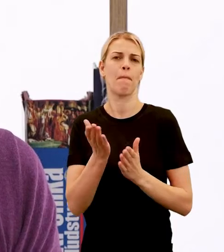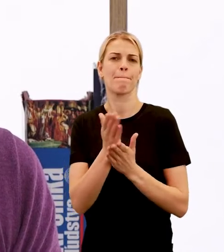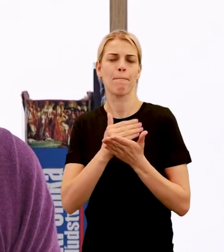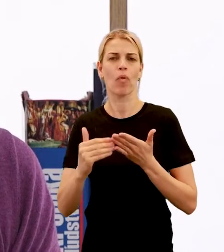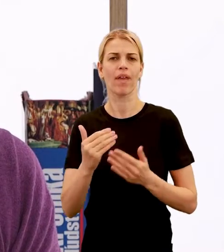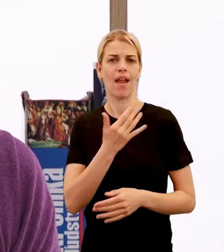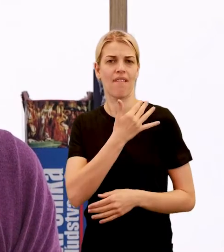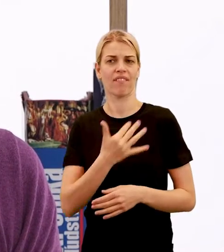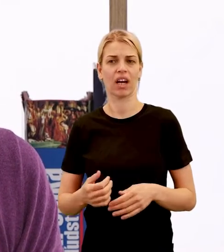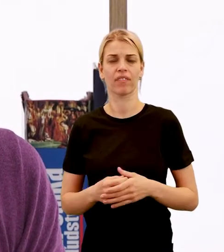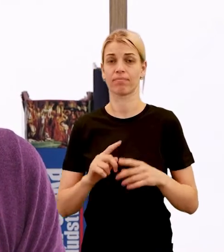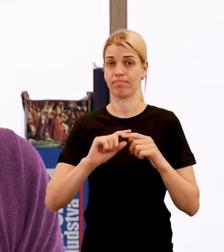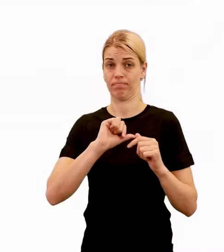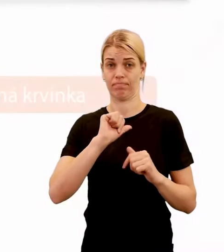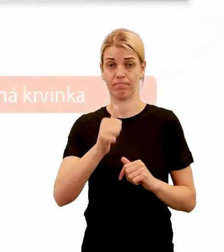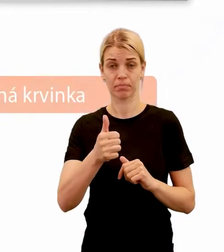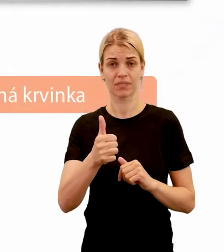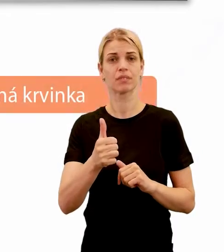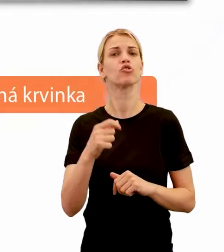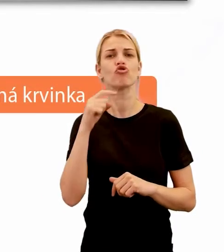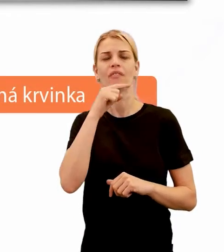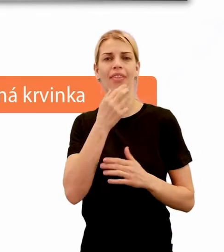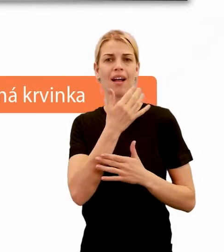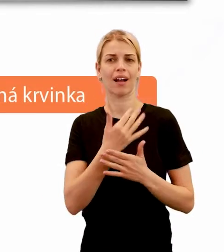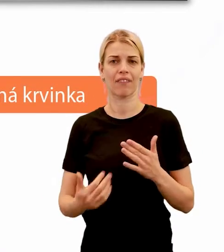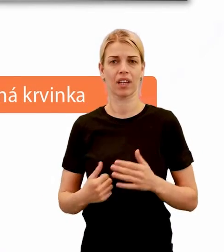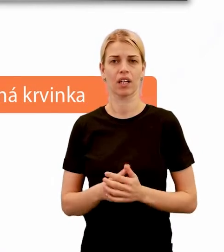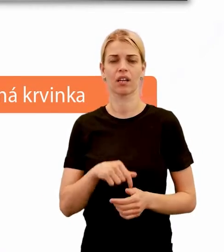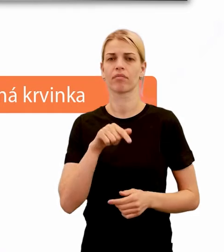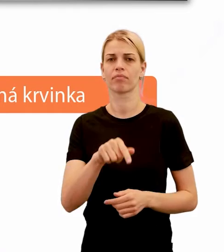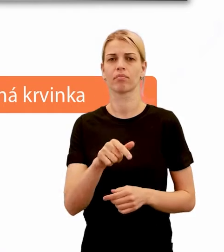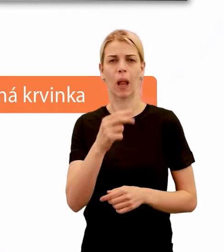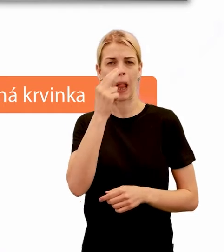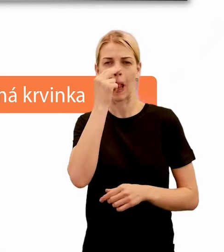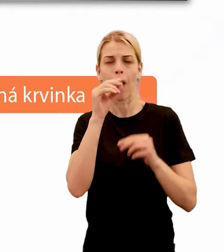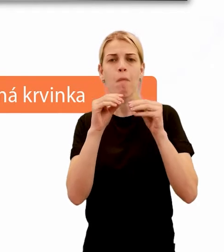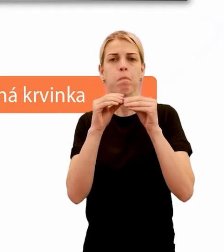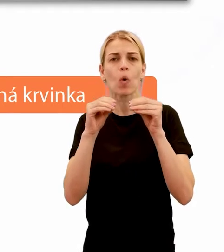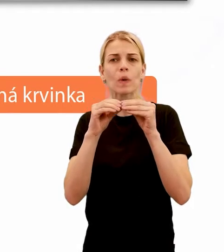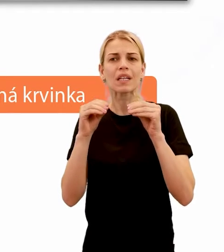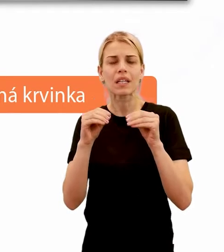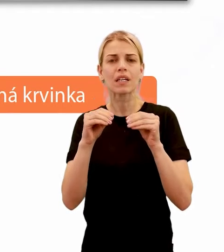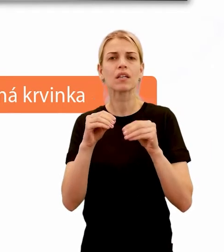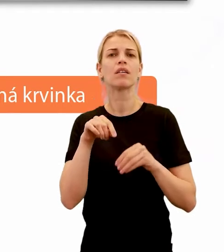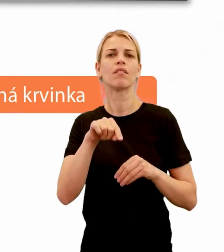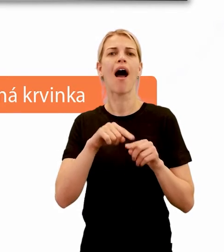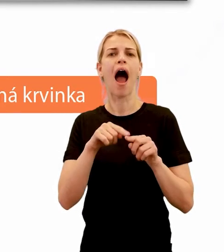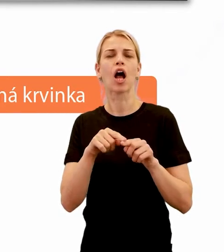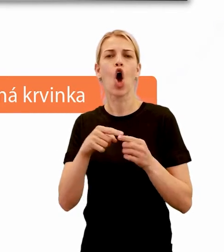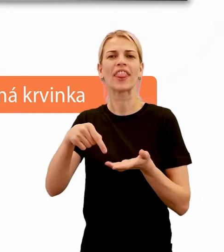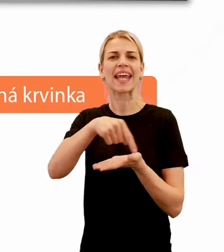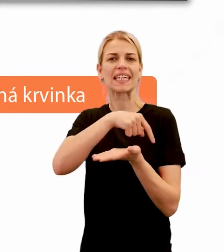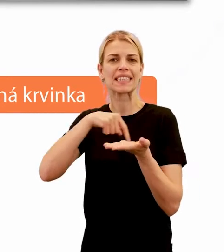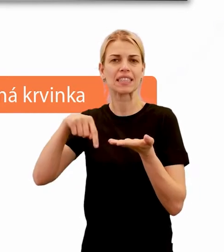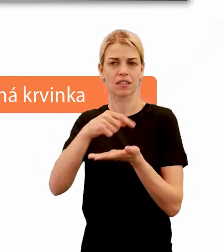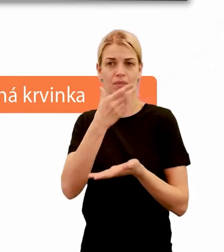predstavíme červené krvinky. Červené krvinky sú veľmi malé bunky, ktoré majú diskovitý tvár a